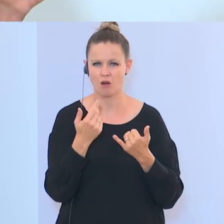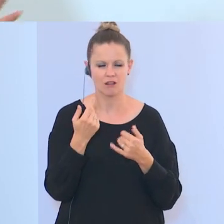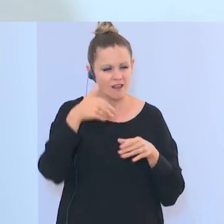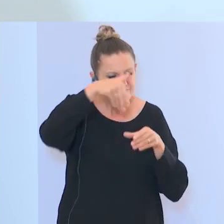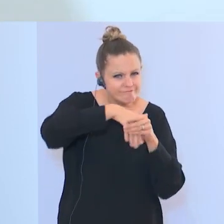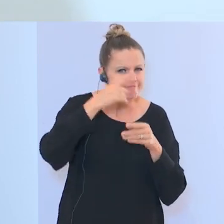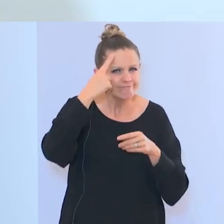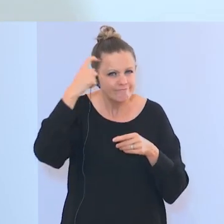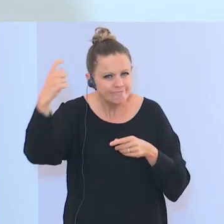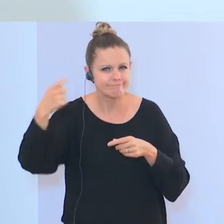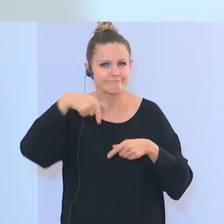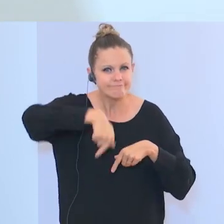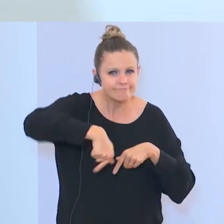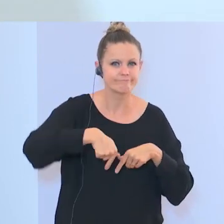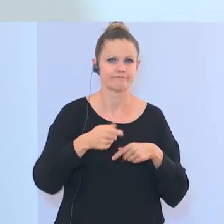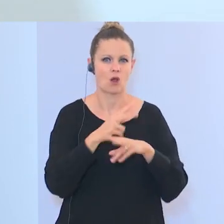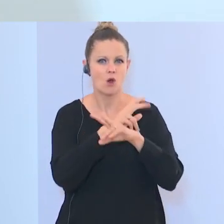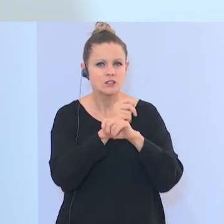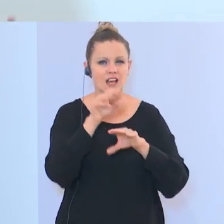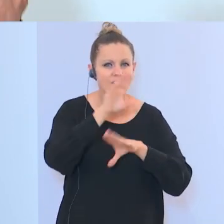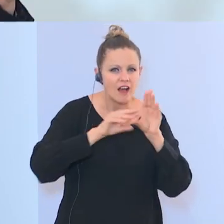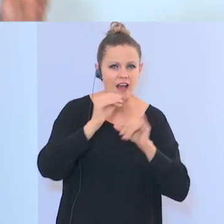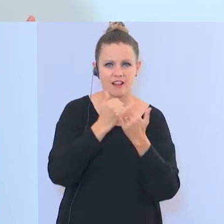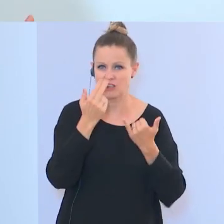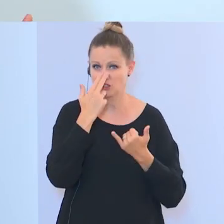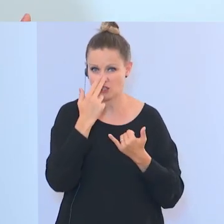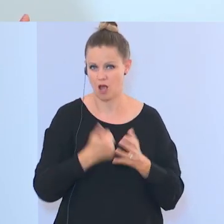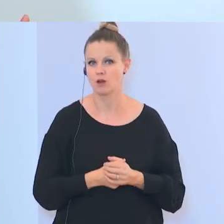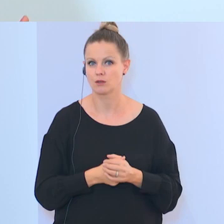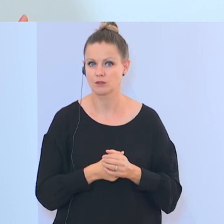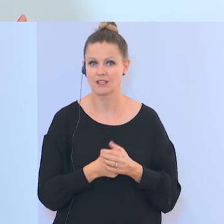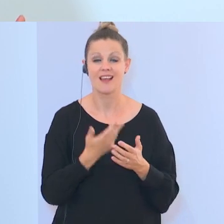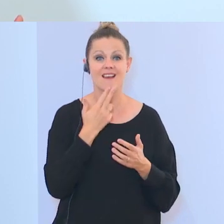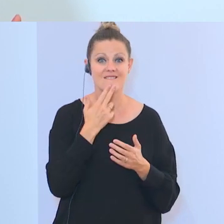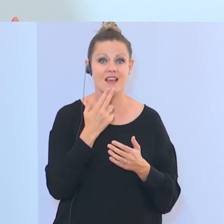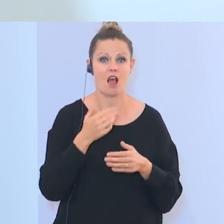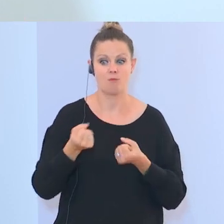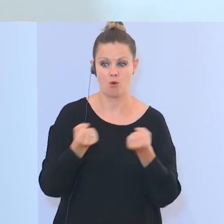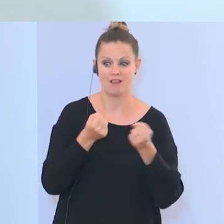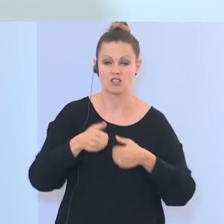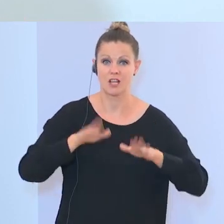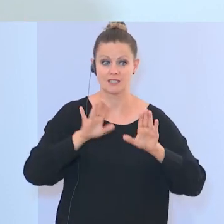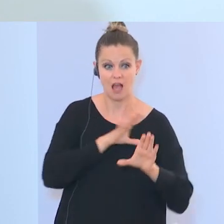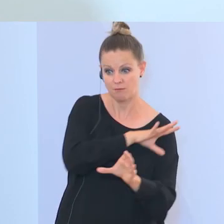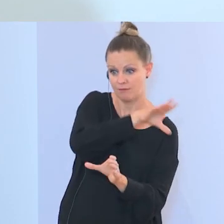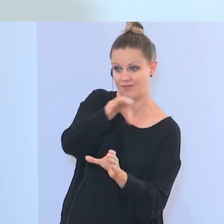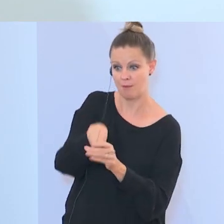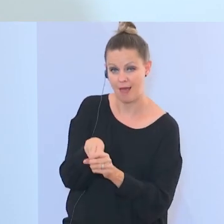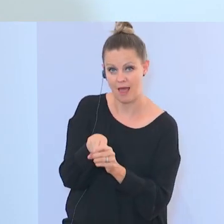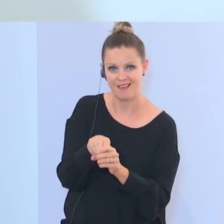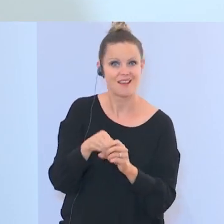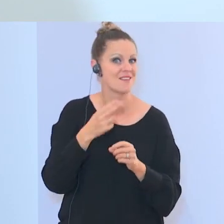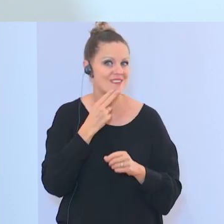diesen Vereinen in Österreich stecken, welche Vereine sind dem politischen Islam zugehörig, welche aber auch nicht.